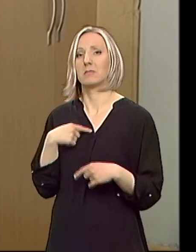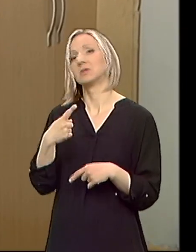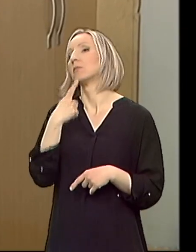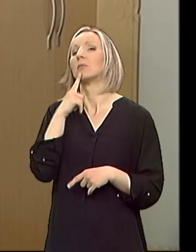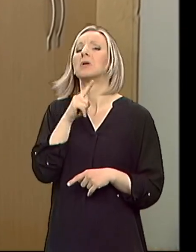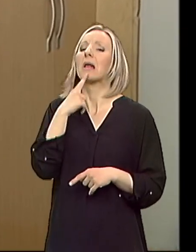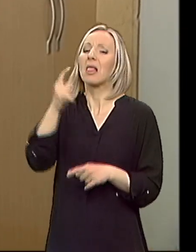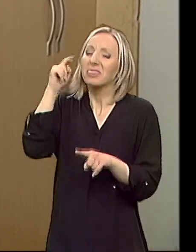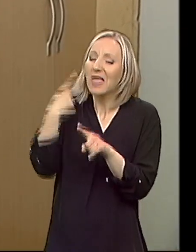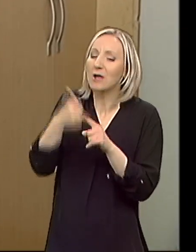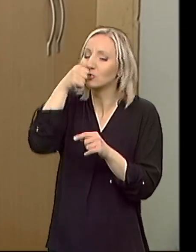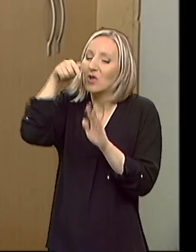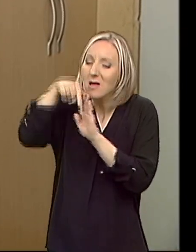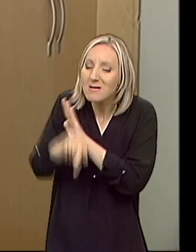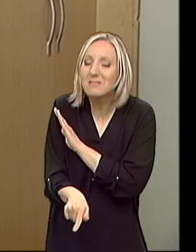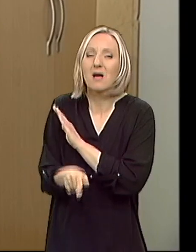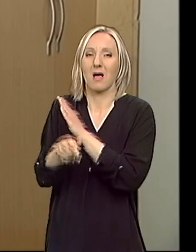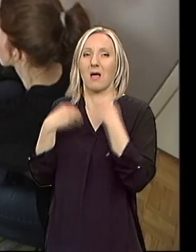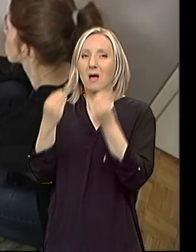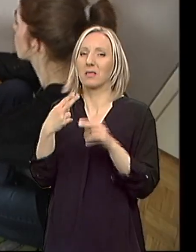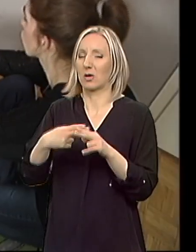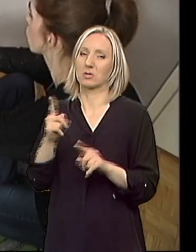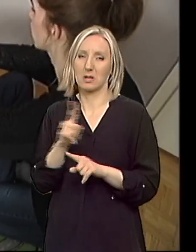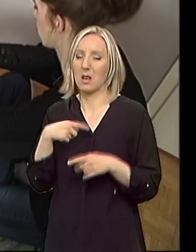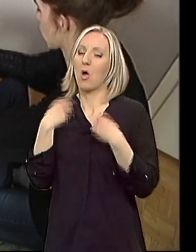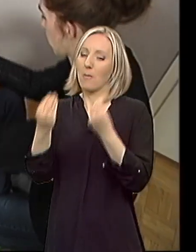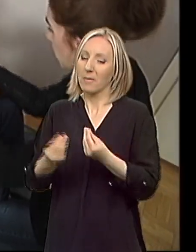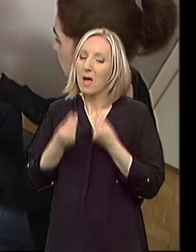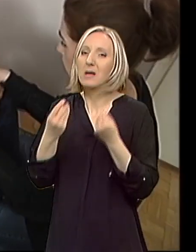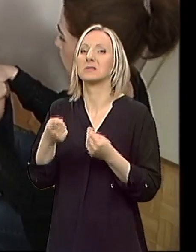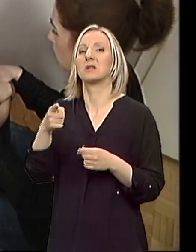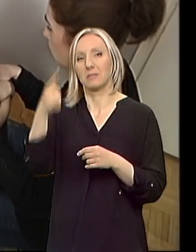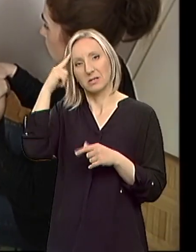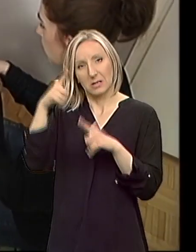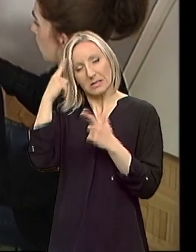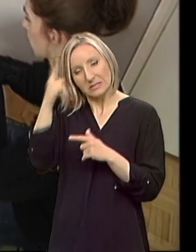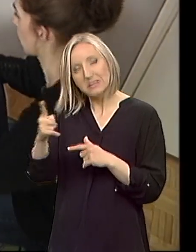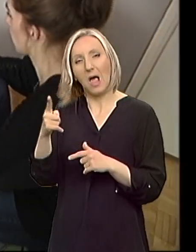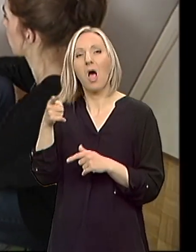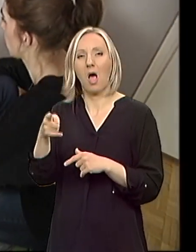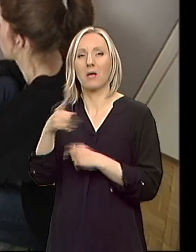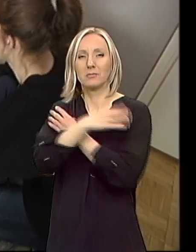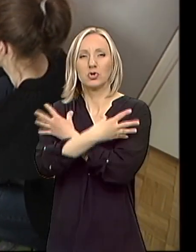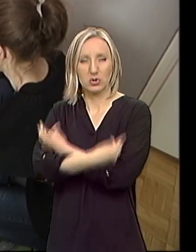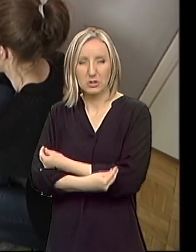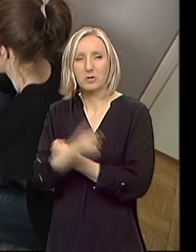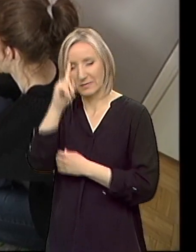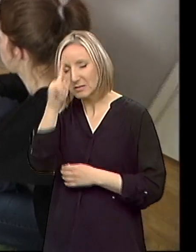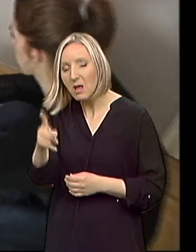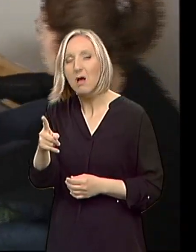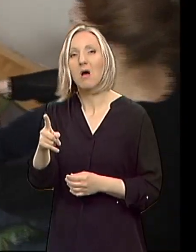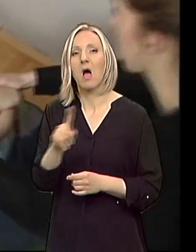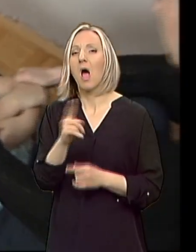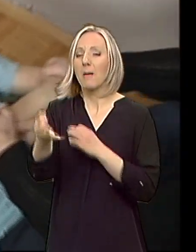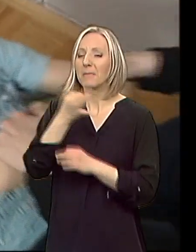diagnozu, niti opisali od početka do kraja. Naprosto je svestan, zna da ima distrofiju, ne postavlja